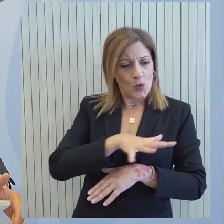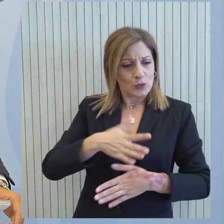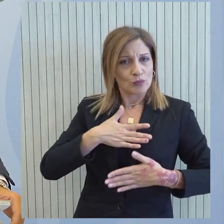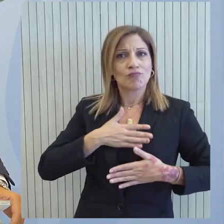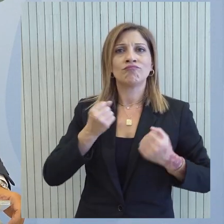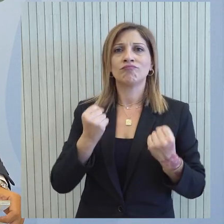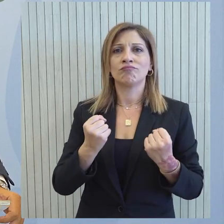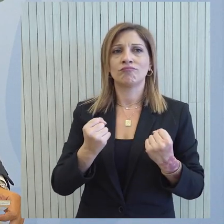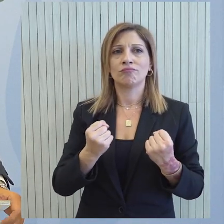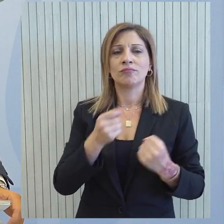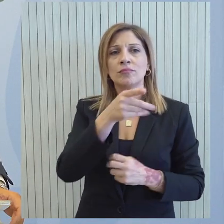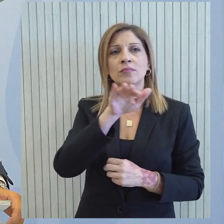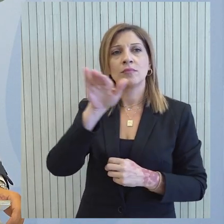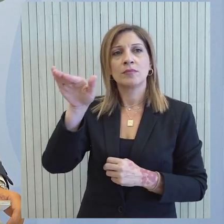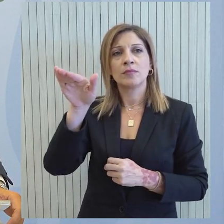κυριαρχικών δικαιωμάτων από εμάς